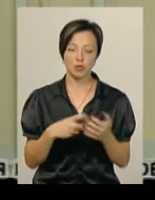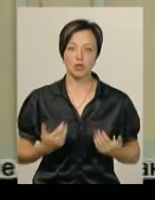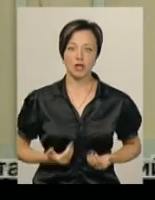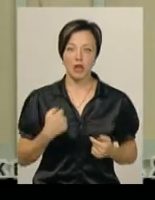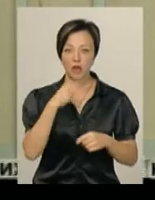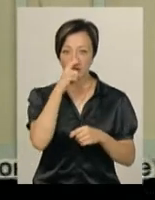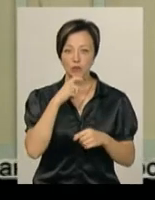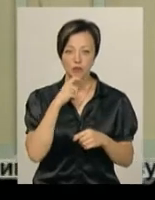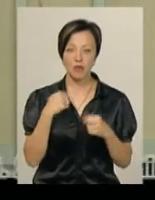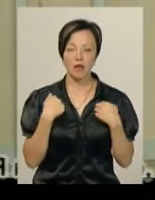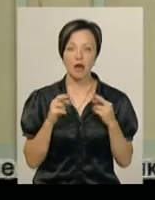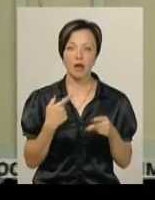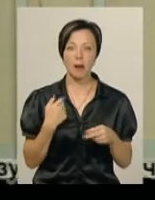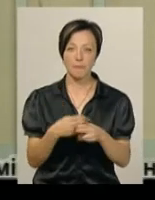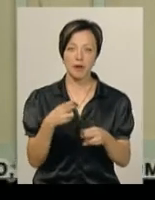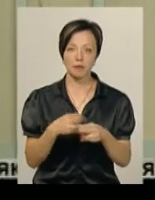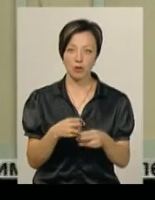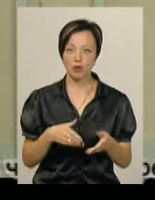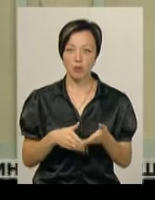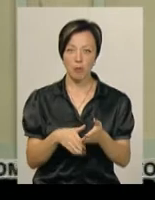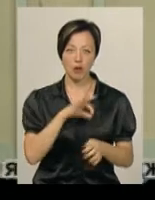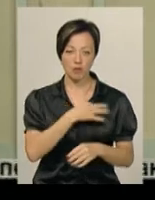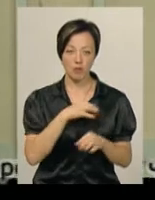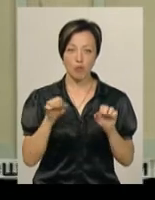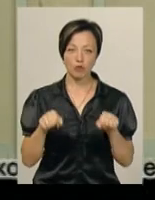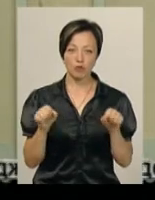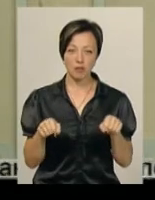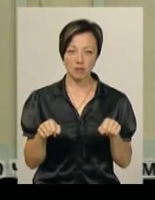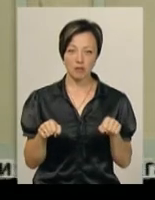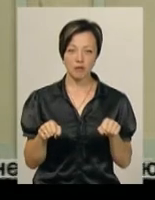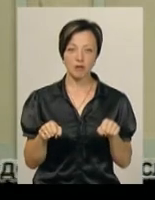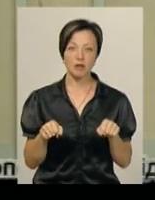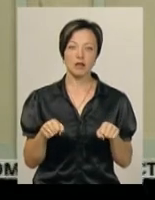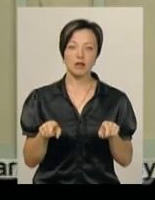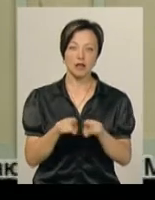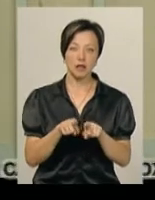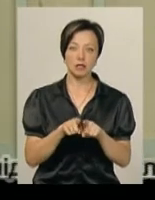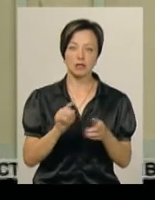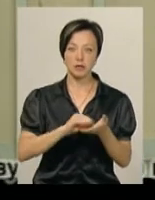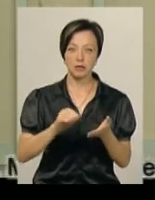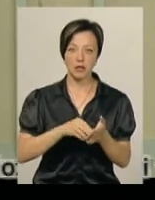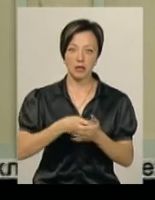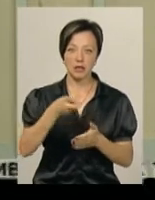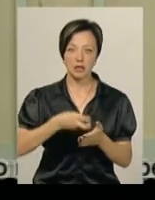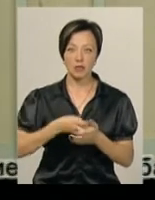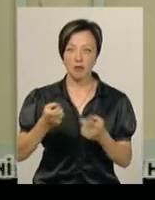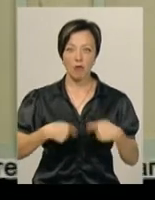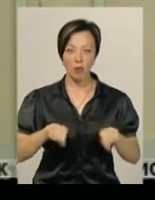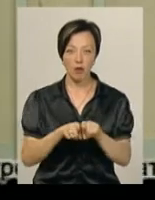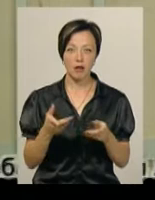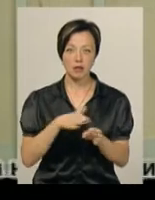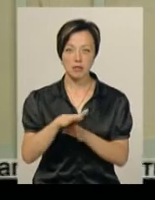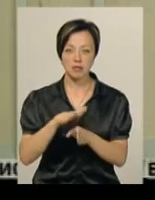яким чином я перешкоджаю, чи не допомагаю слідстві. Можливо, мені також треба написати листи в ті органи, які